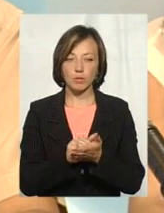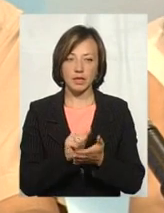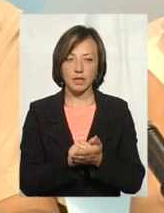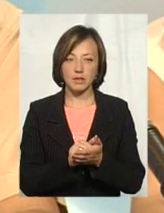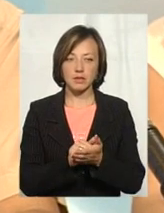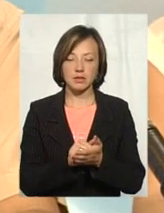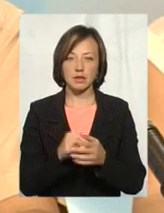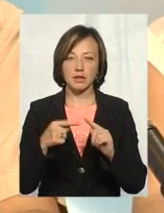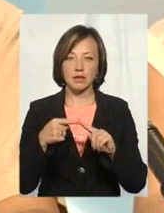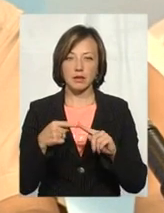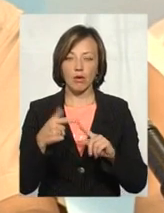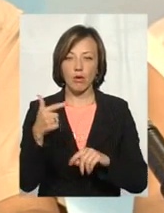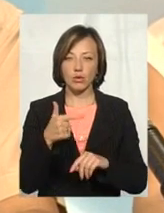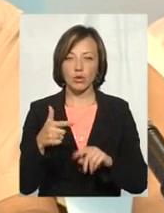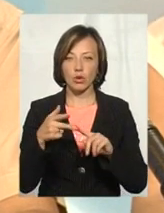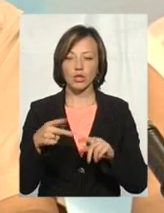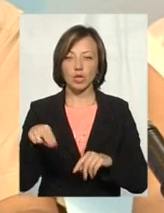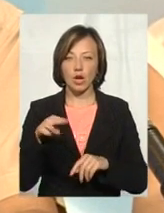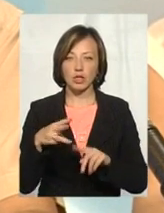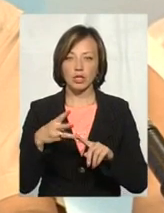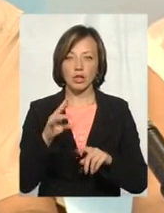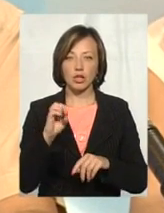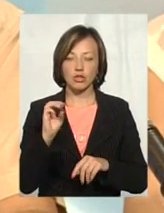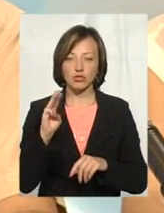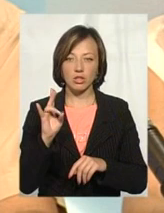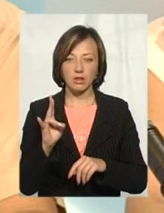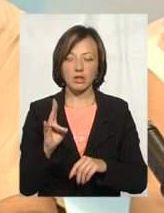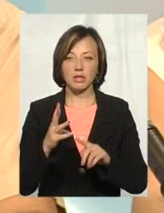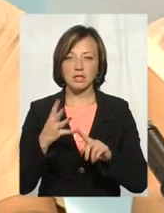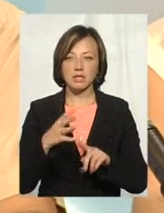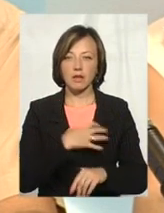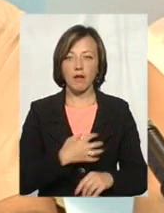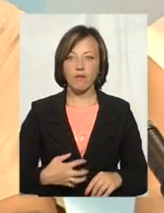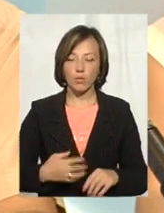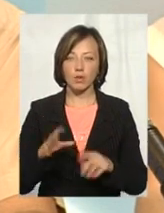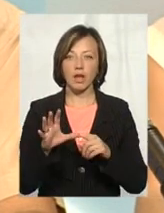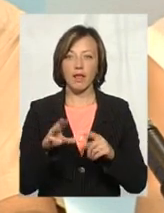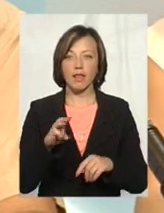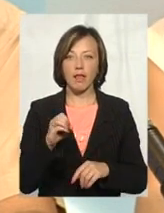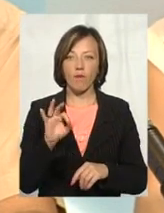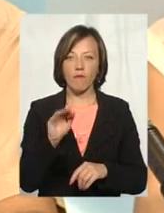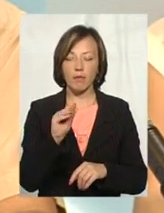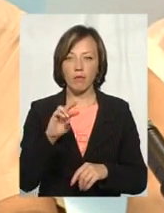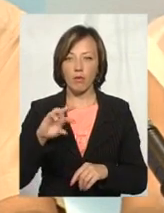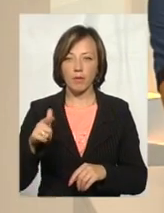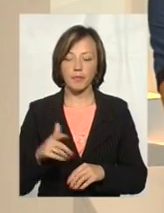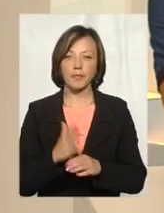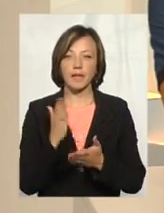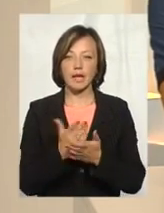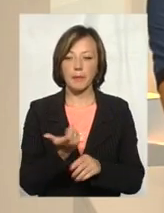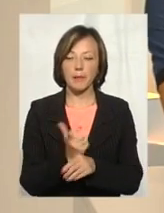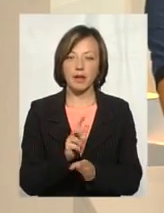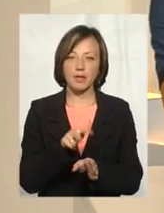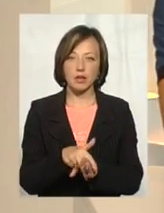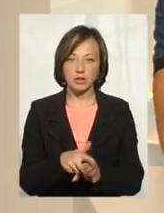Це такі полігони у міста Городок, Деражня, Нетішин, Славута та Теофіполь. Крім того, в області є 6 перевантажених полігонів, які